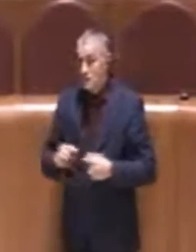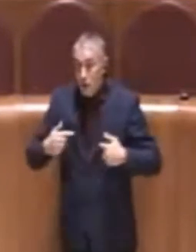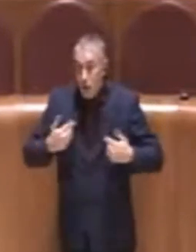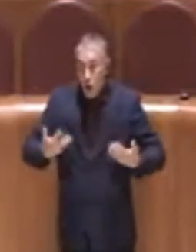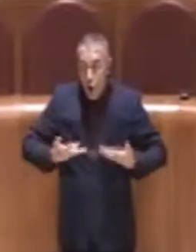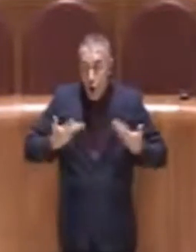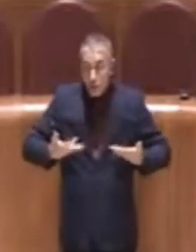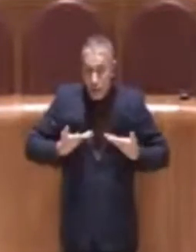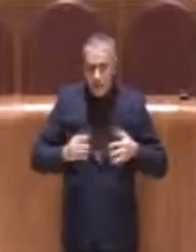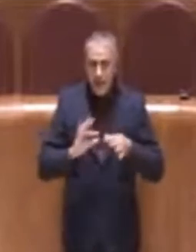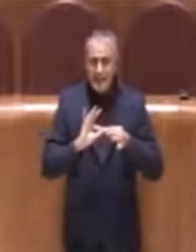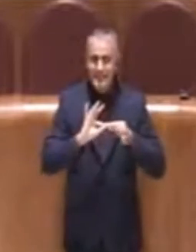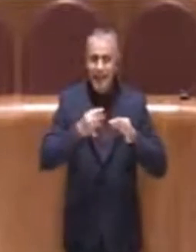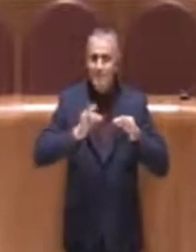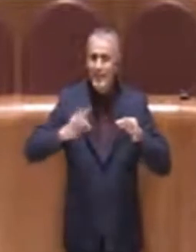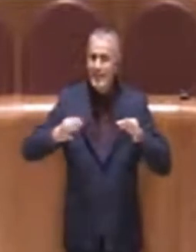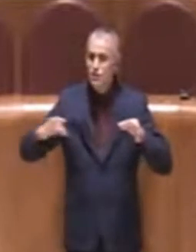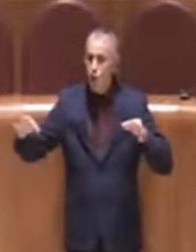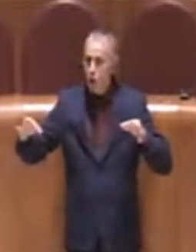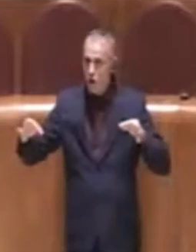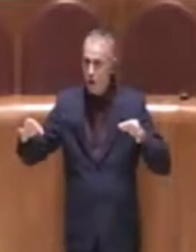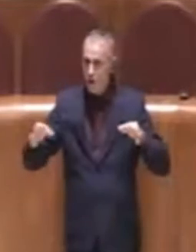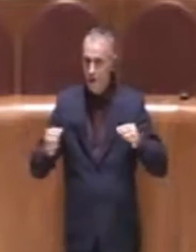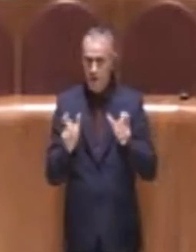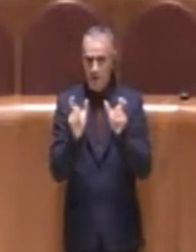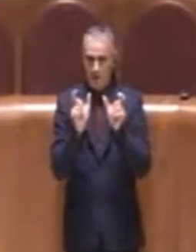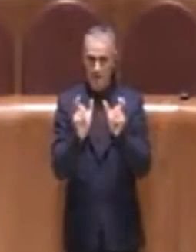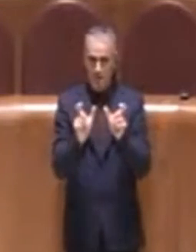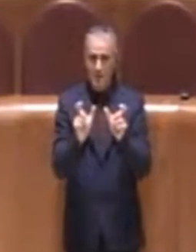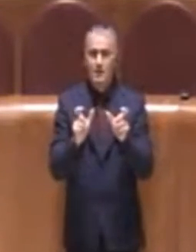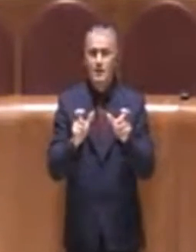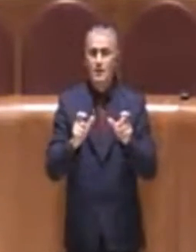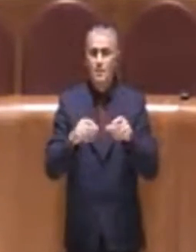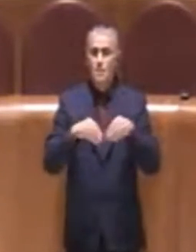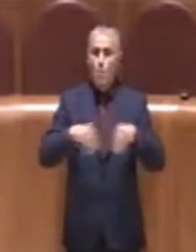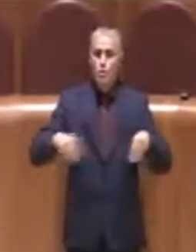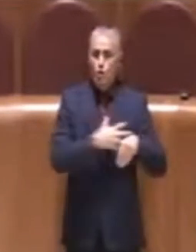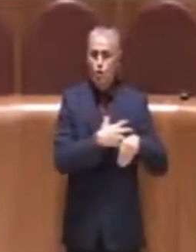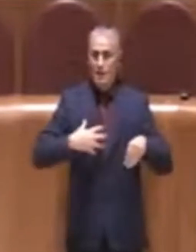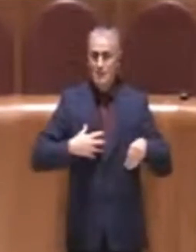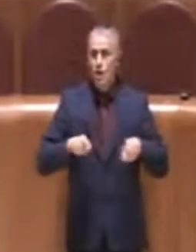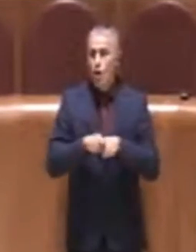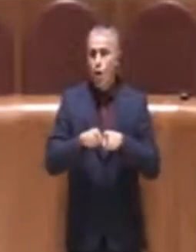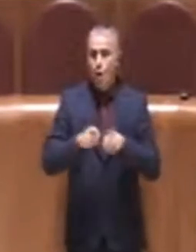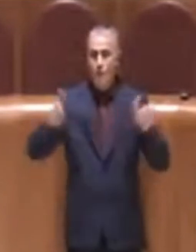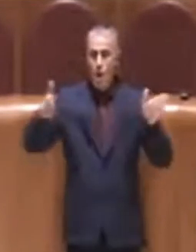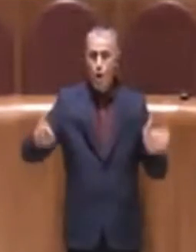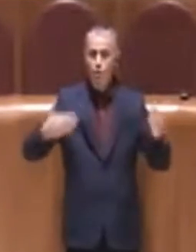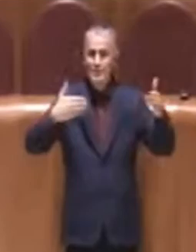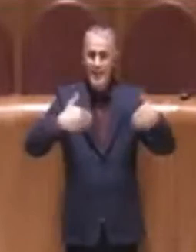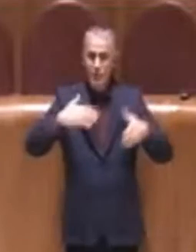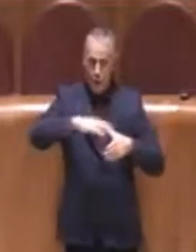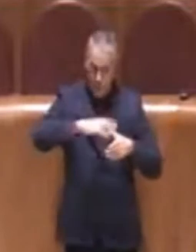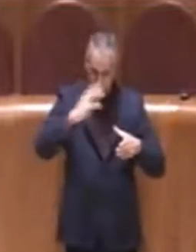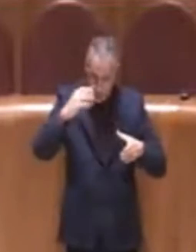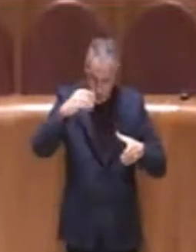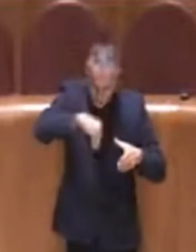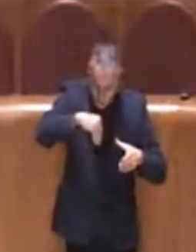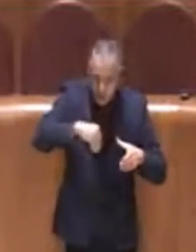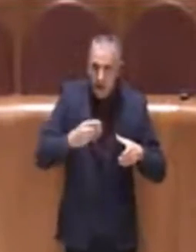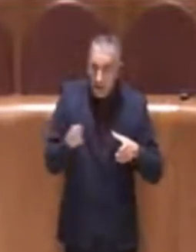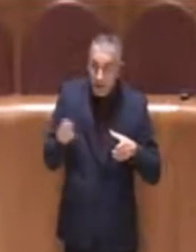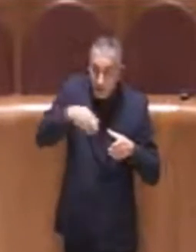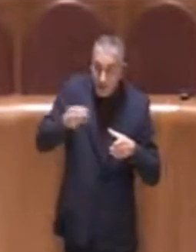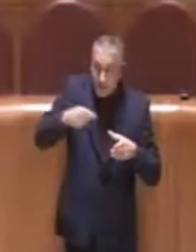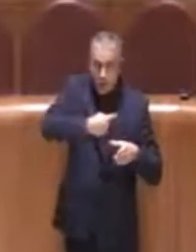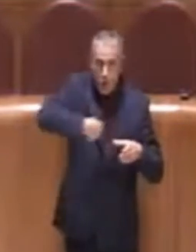definizione di questo contenitore, lo voglio chiamare così, in senso generico proprio perché siamo noi a doverlo